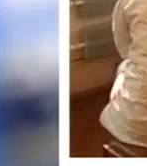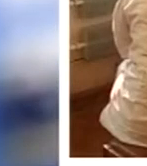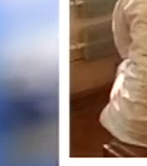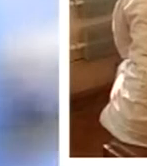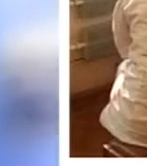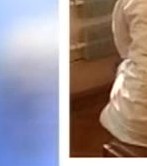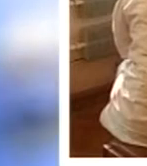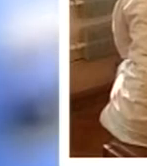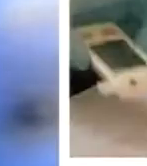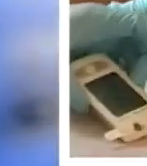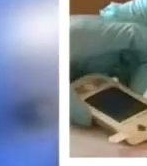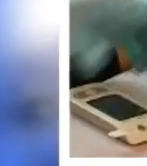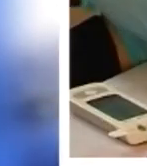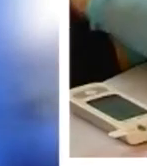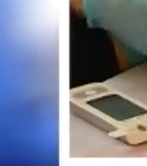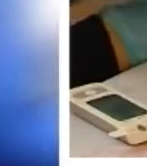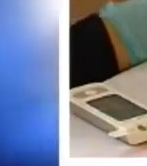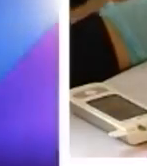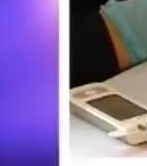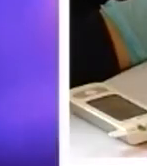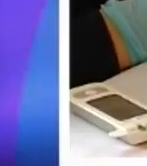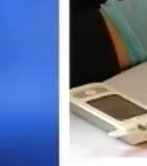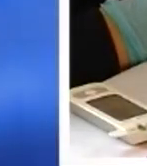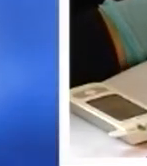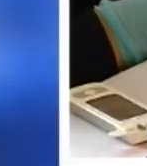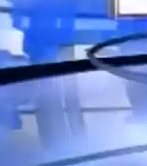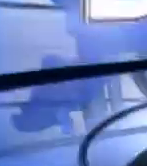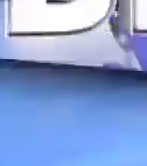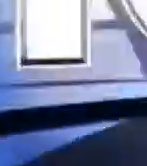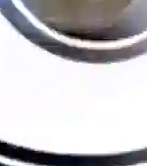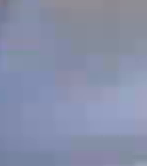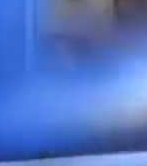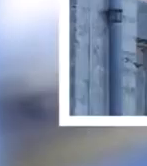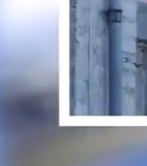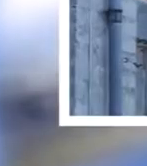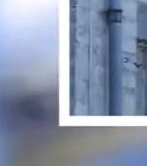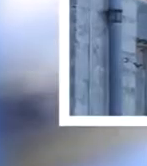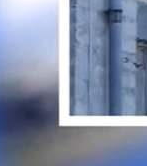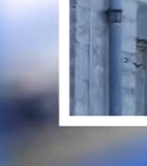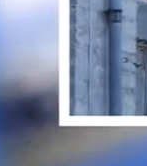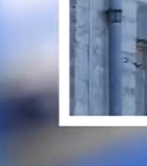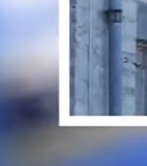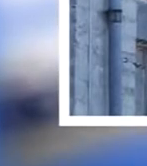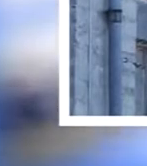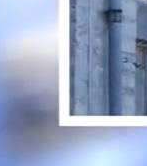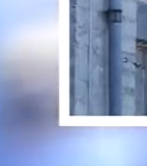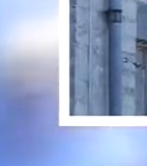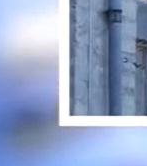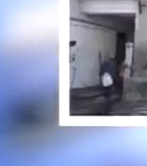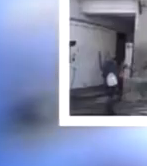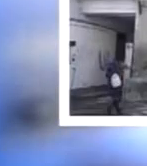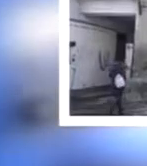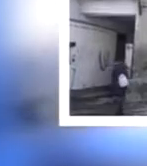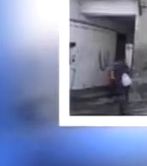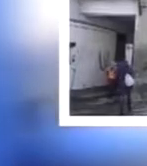Всесвітнього дня боротьби з сукровим діабетом провели акцію «Експрес-аналіз». За зміни у фасаді будинку, який порушує